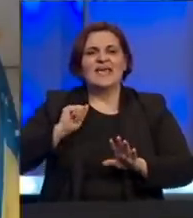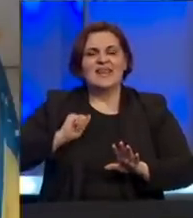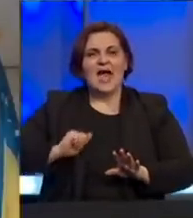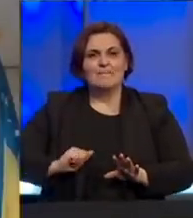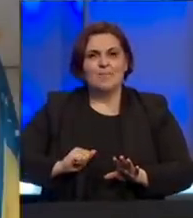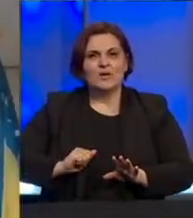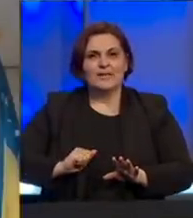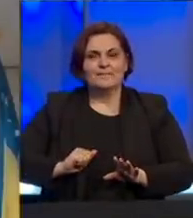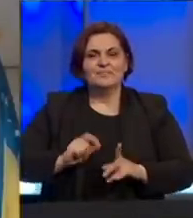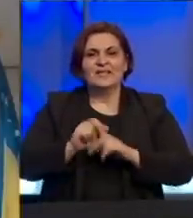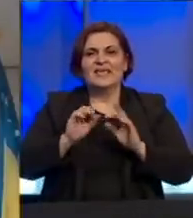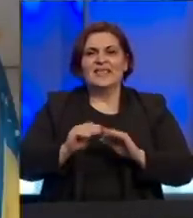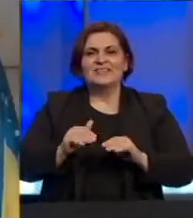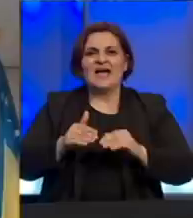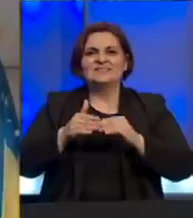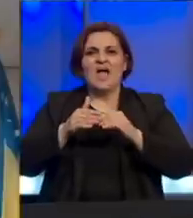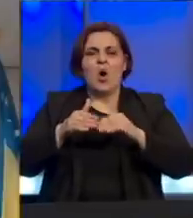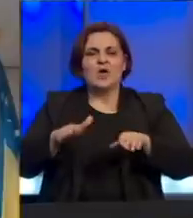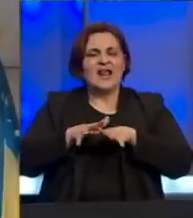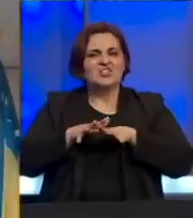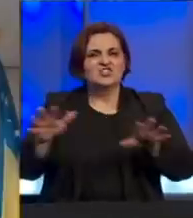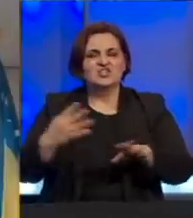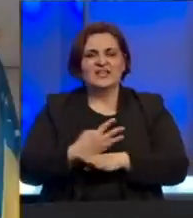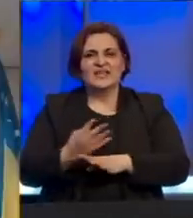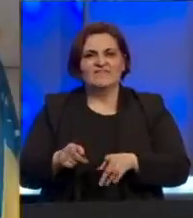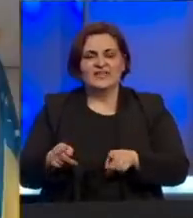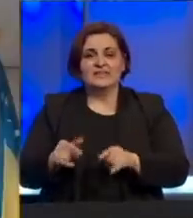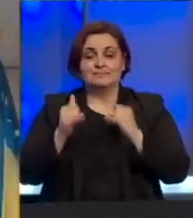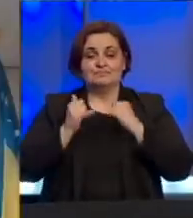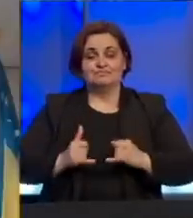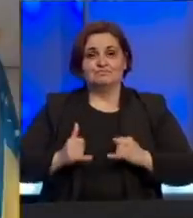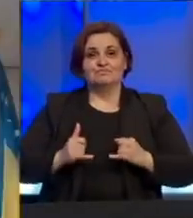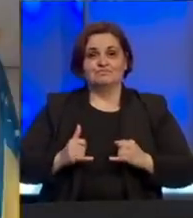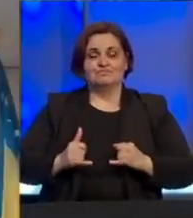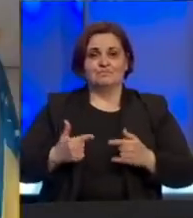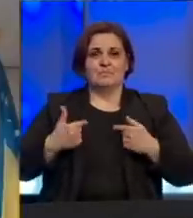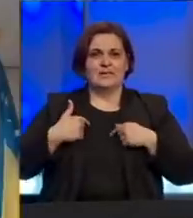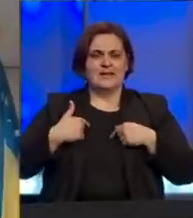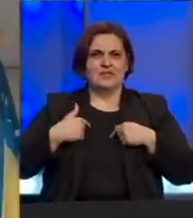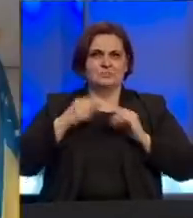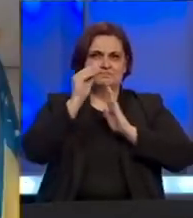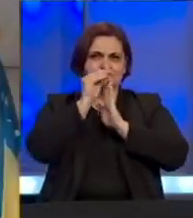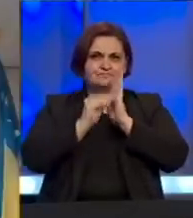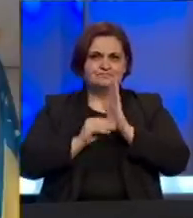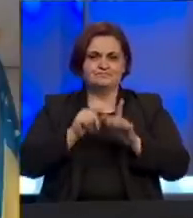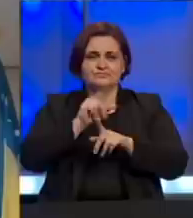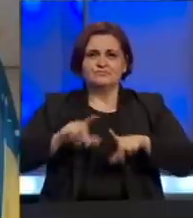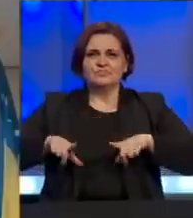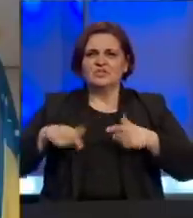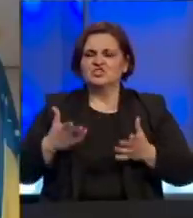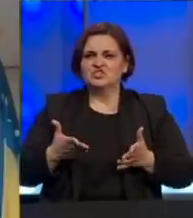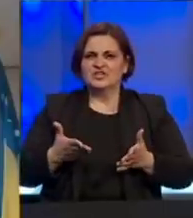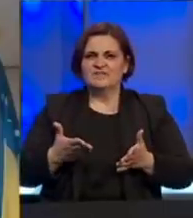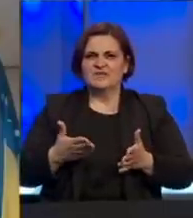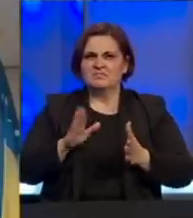da se ograniči širenje virusa trenutno prema našim podacima u Japanu živio manje